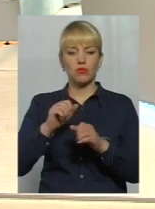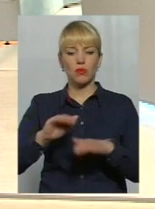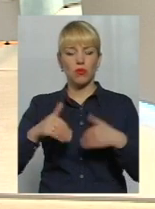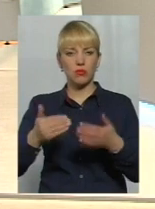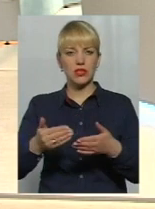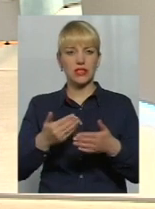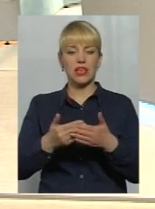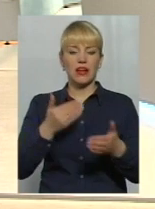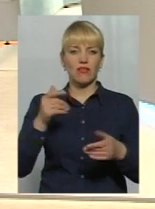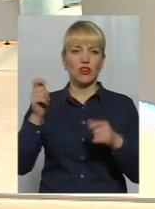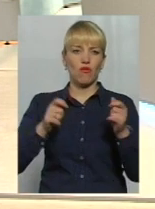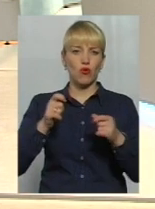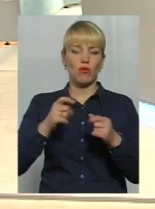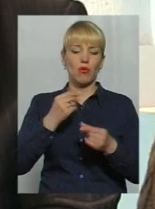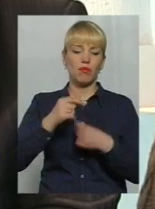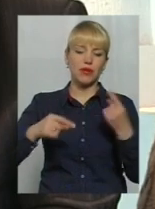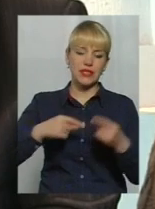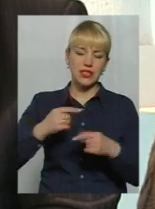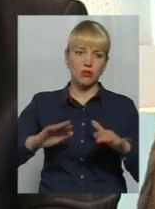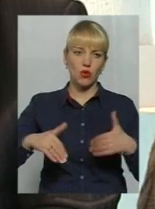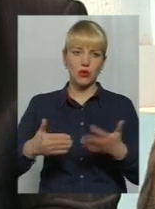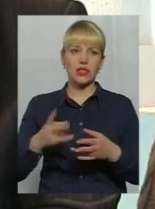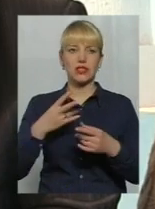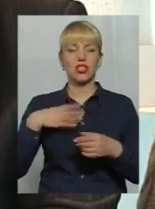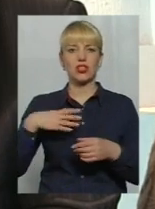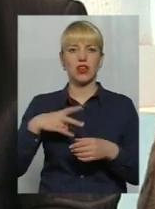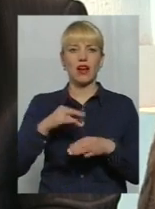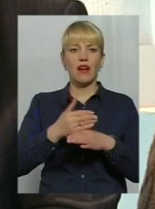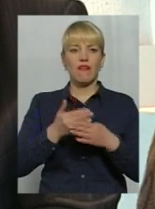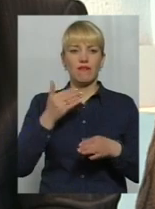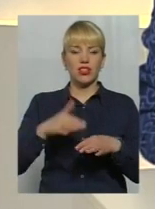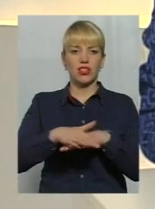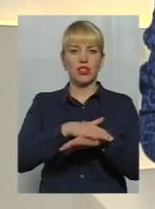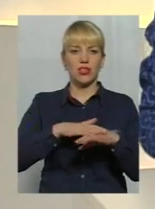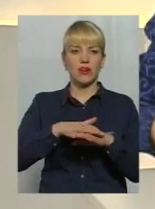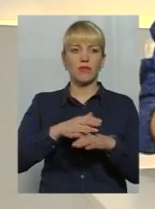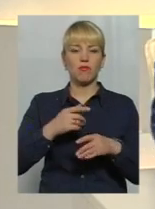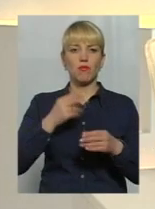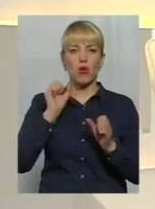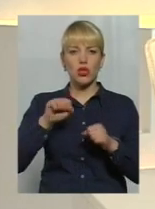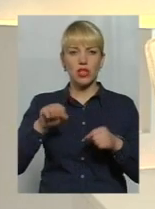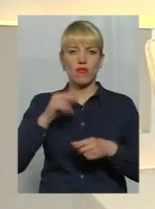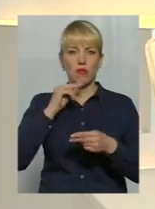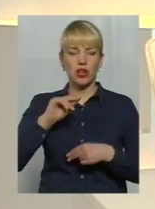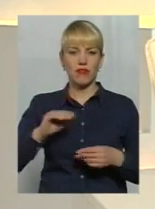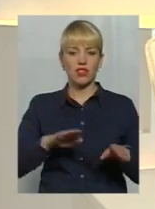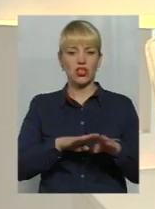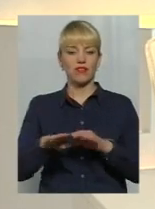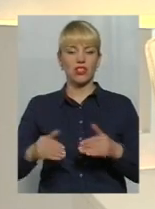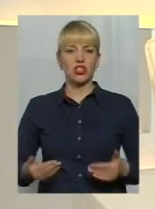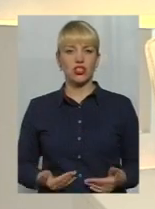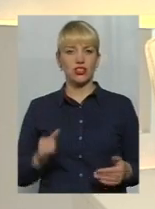бізнес-пропозицій, від громадськості, можливо, пропозиції по покращенню рівня життя у місті. Пане Юріо, а чому